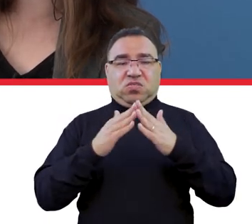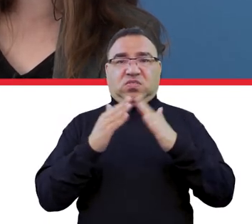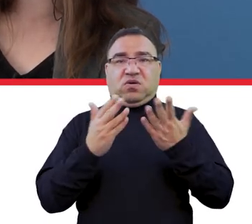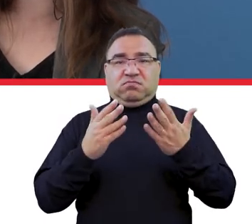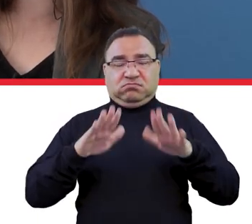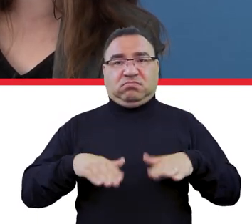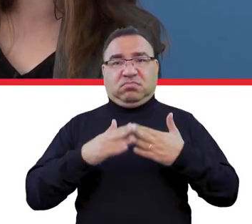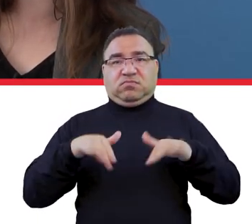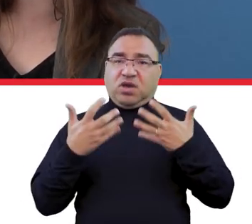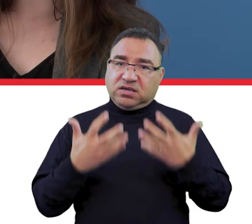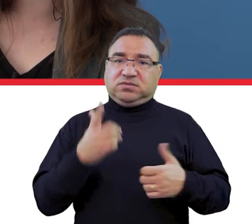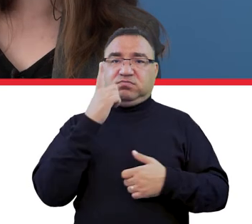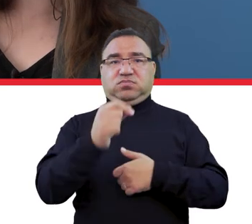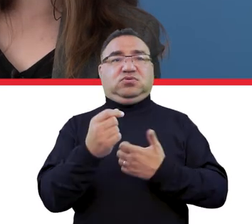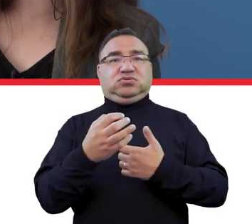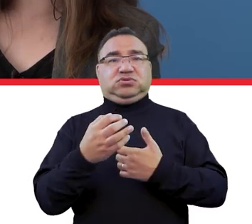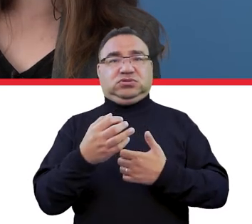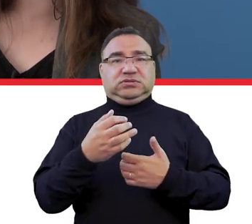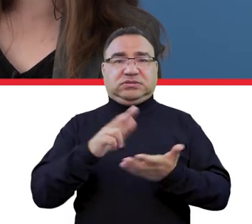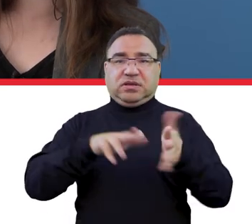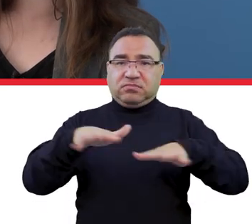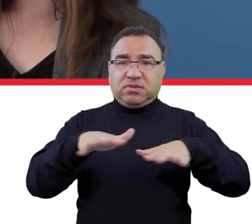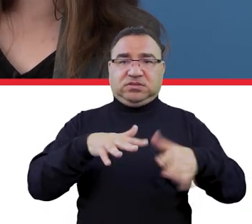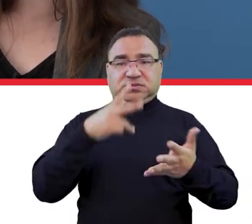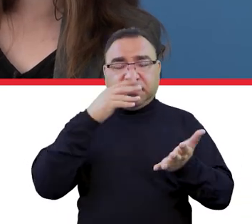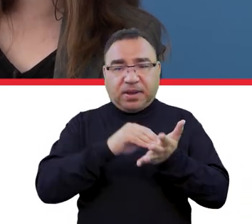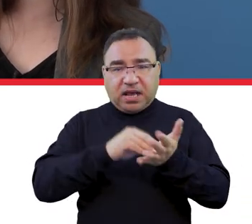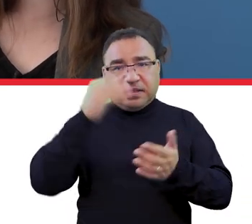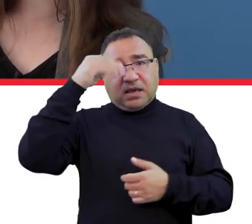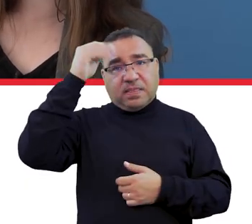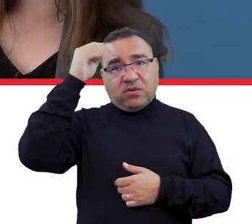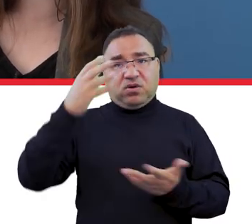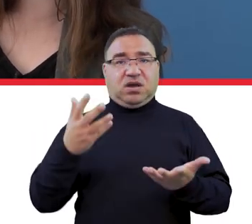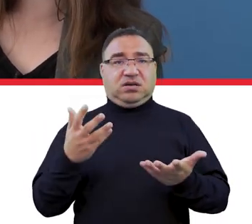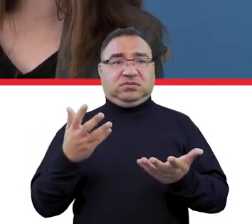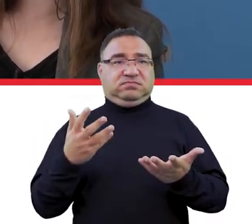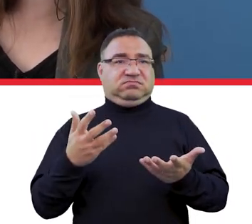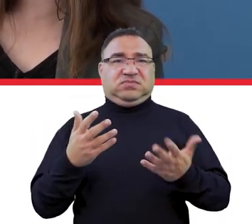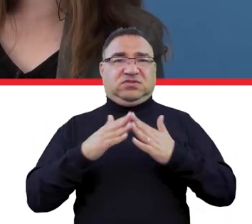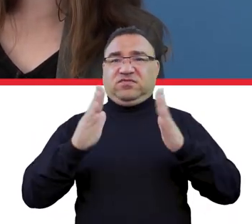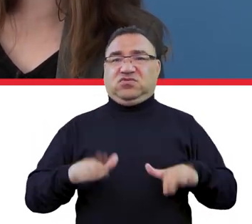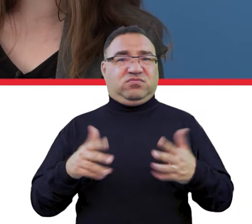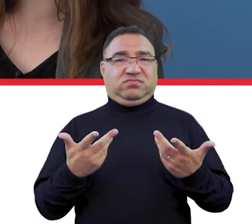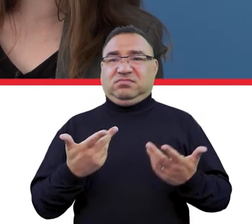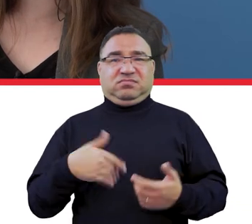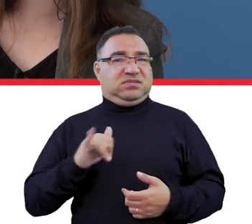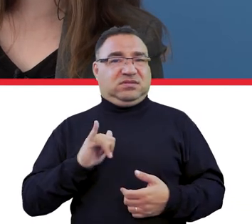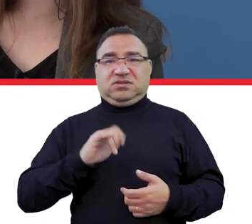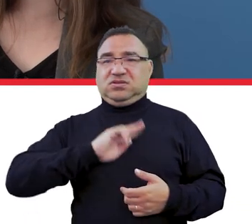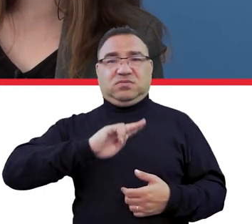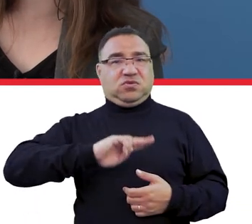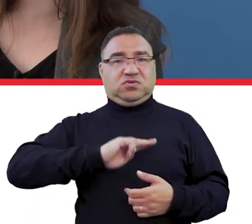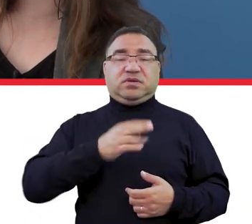się z jakichś powodów na studia stacjonarne, zajęcia na studiach o profilu praktycznym, także będą odbywały się zdalnie, co mnie także niepokoi.